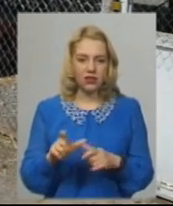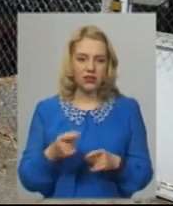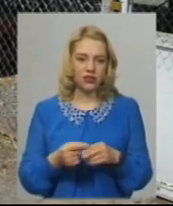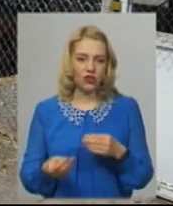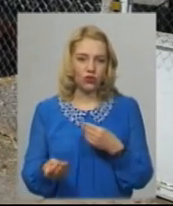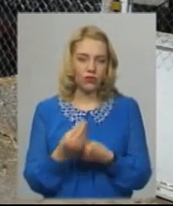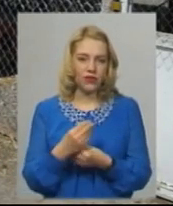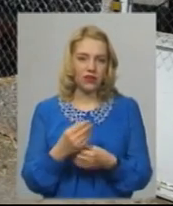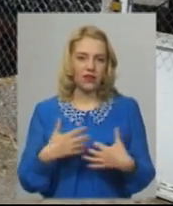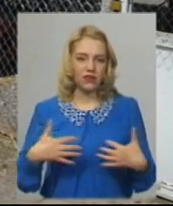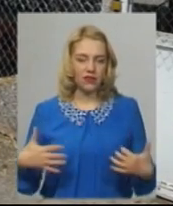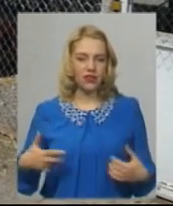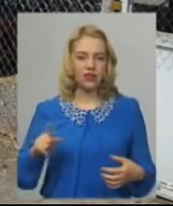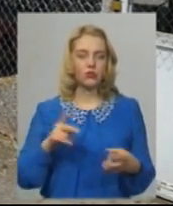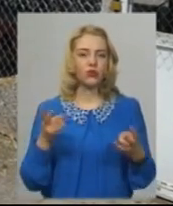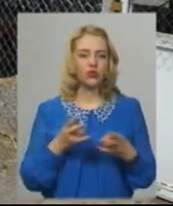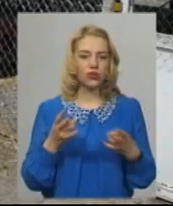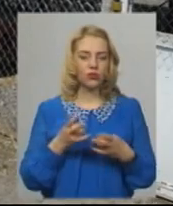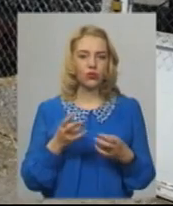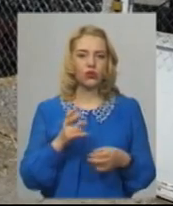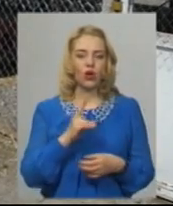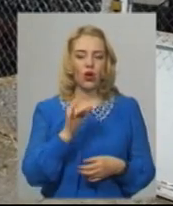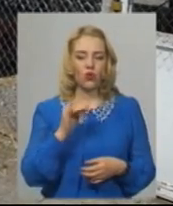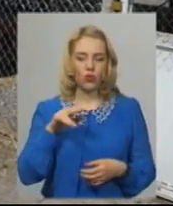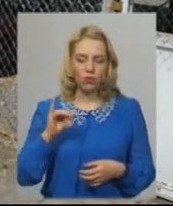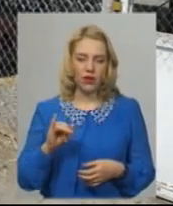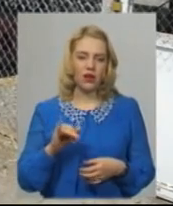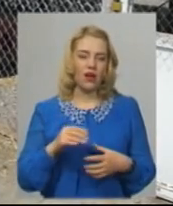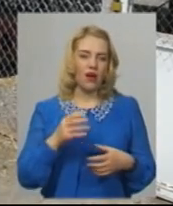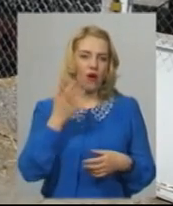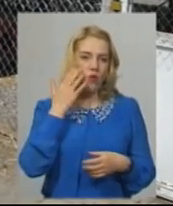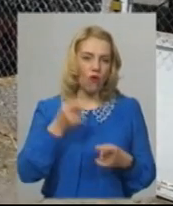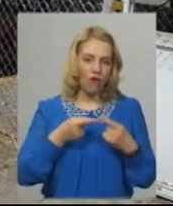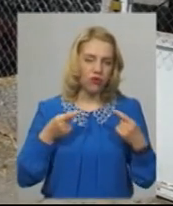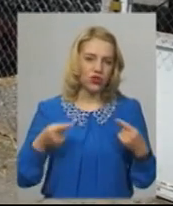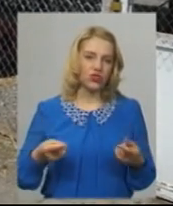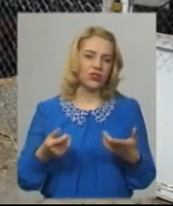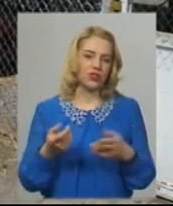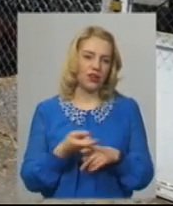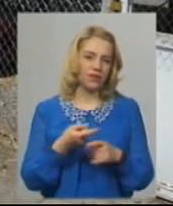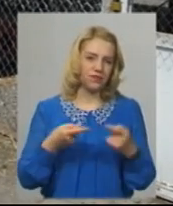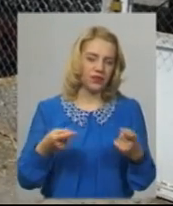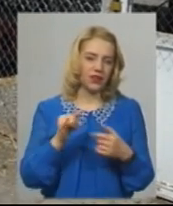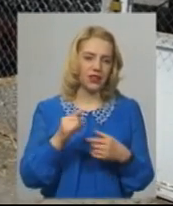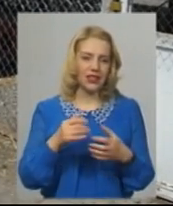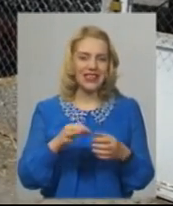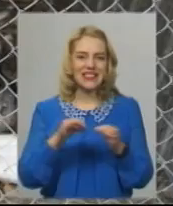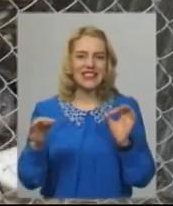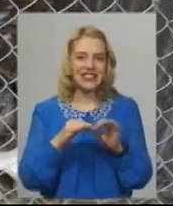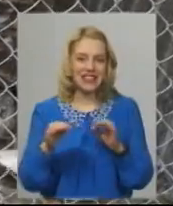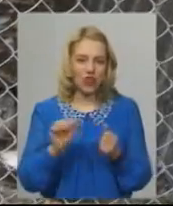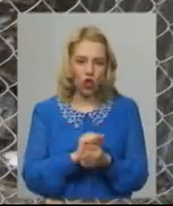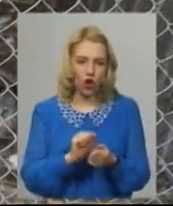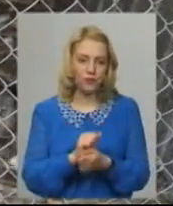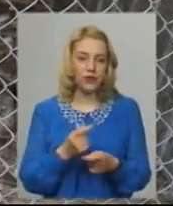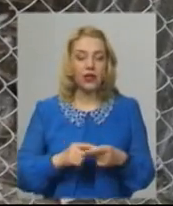що потребують крупи, овощі, сіно. З цим у нас виникло дуже крутне становище.